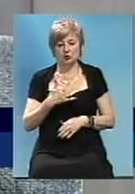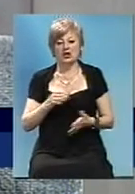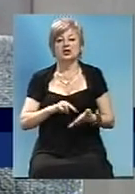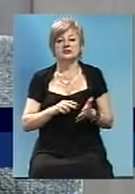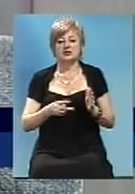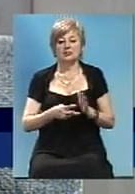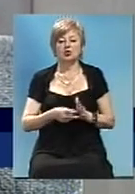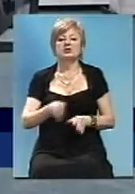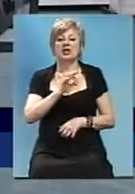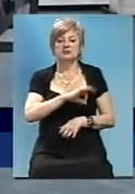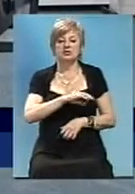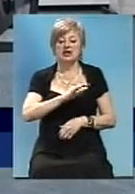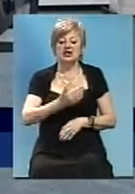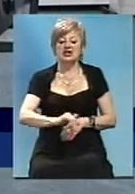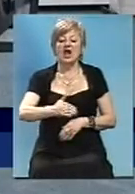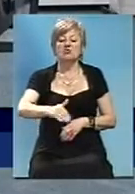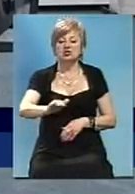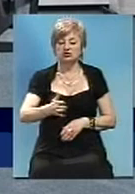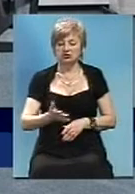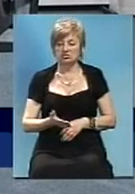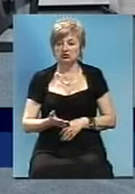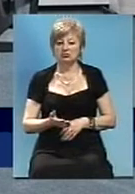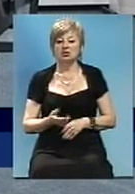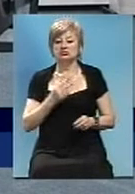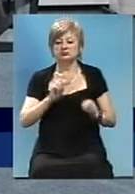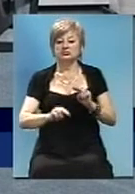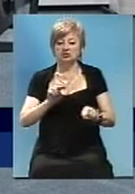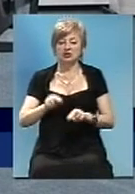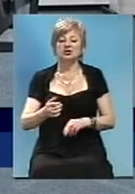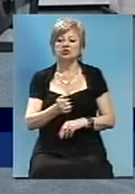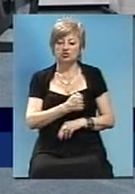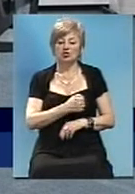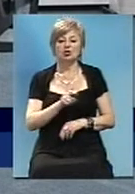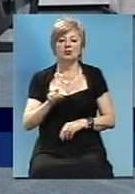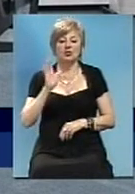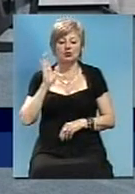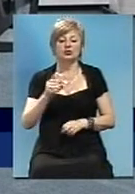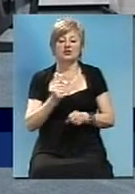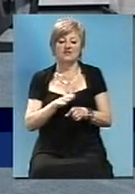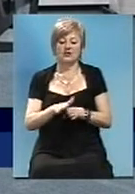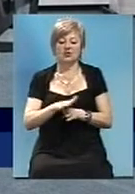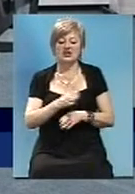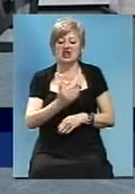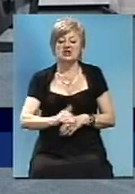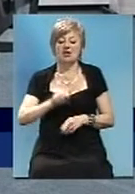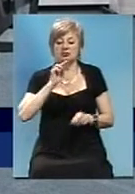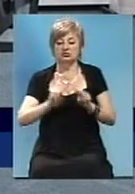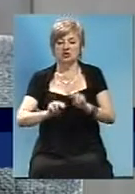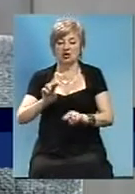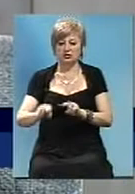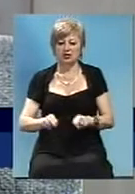эксплуатация, то есть ямочный ремонт. К сожалению, мы будем там только выполнять ямочные ремонты. Как